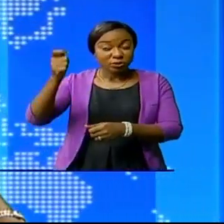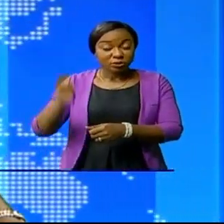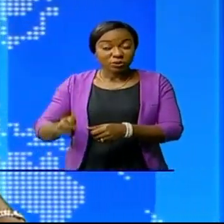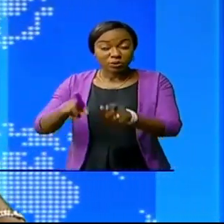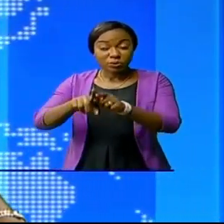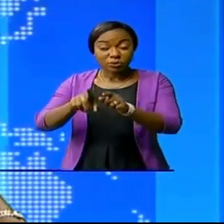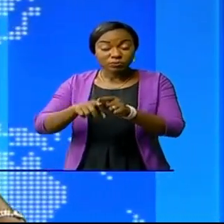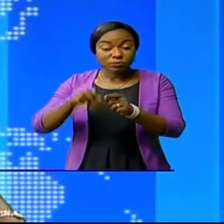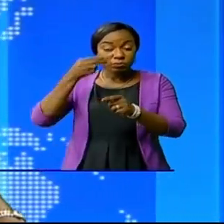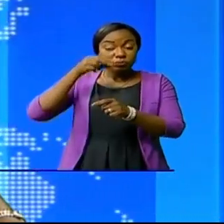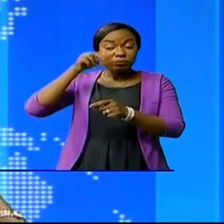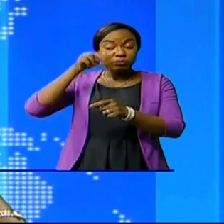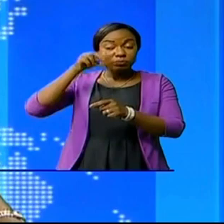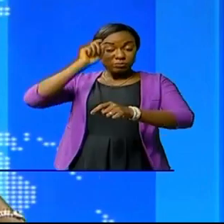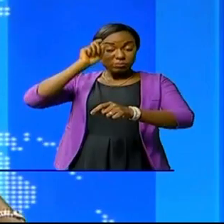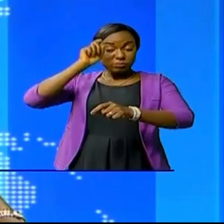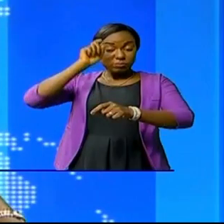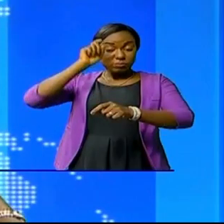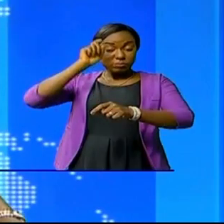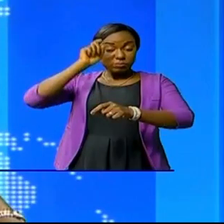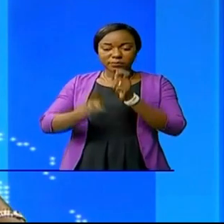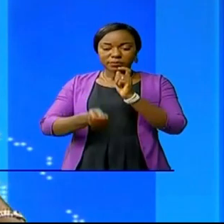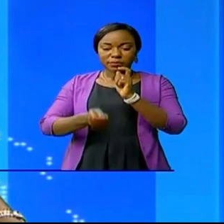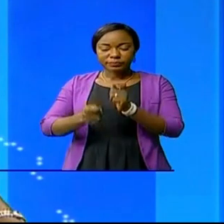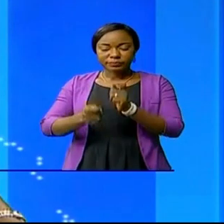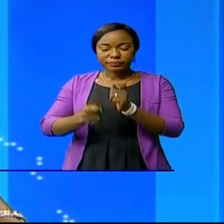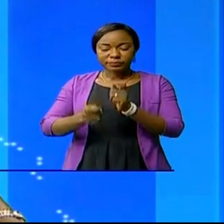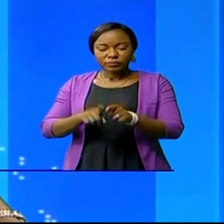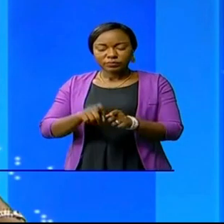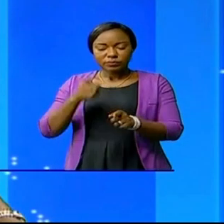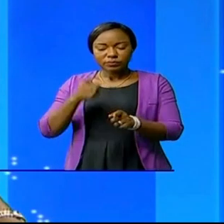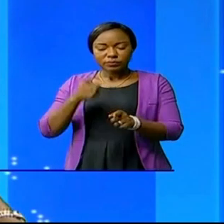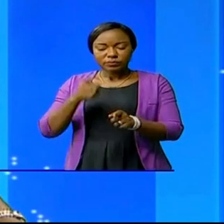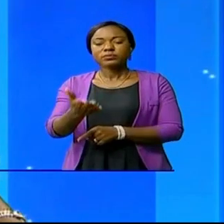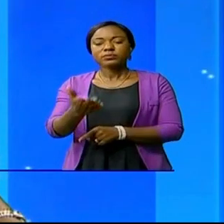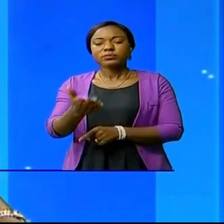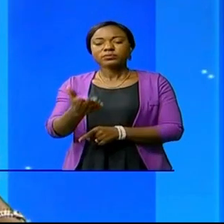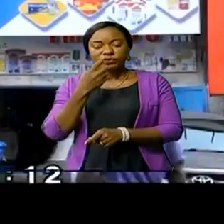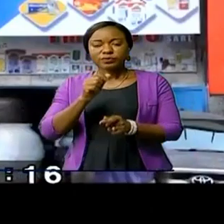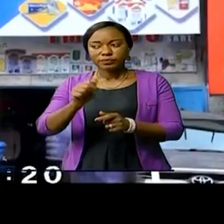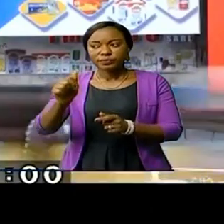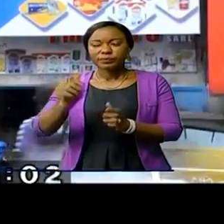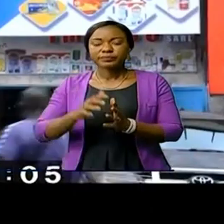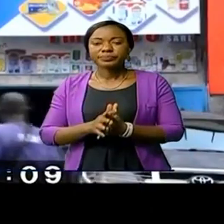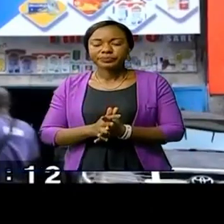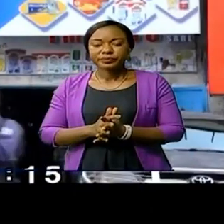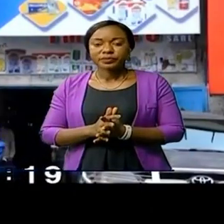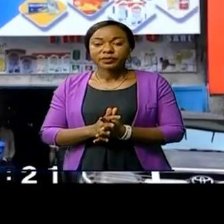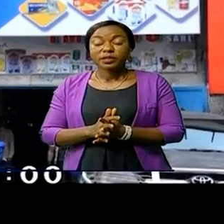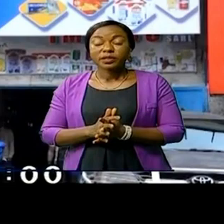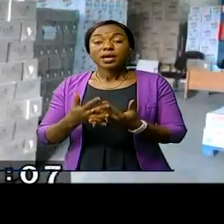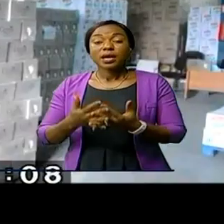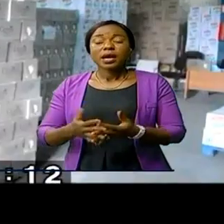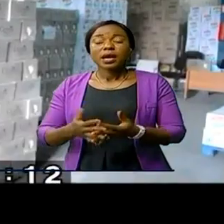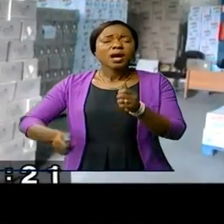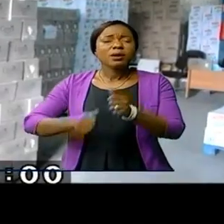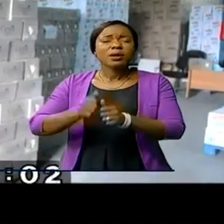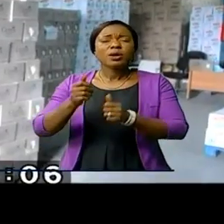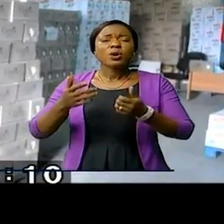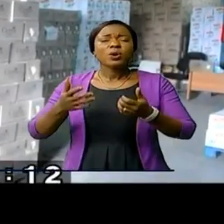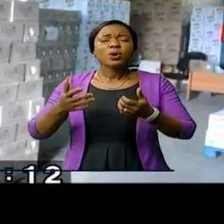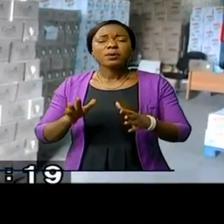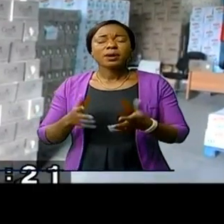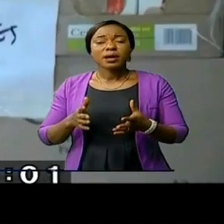du parquet de Matete. Medar, Bouyal, Mangal étaient sur place. Reportage. Il y a eu plus de peur que de mal.